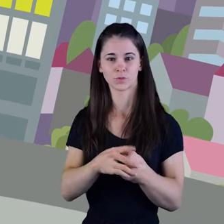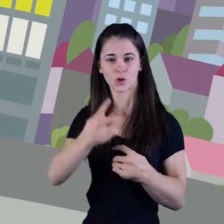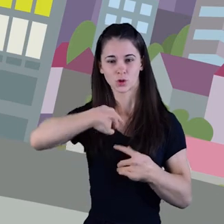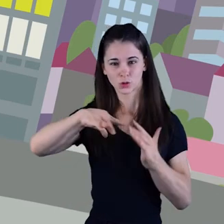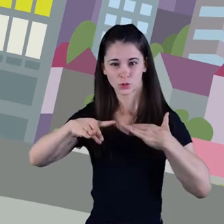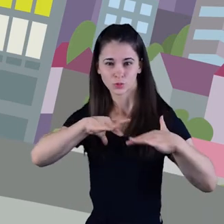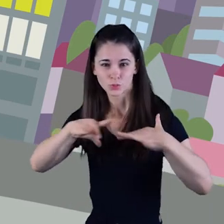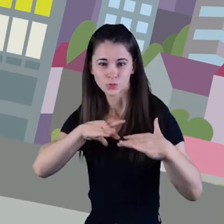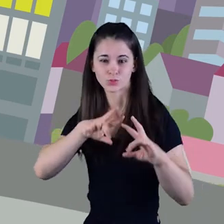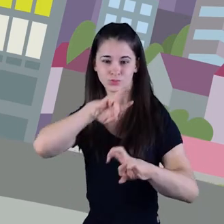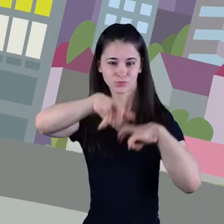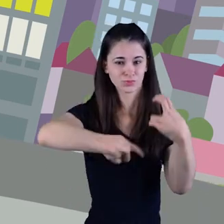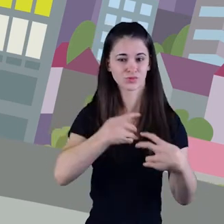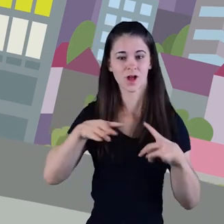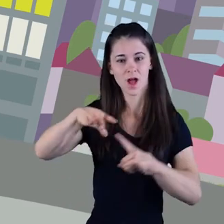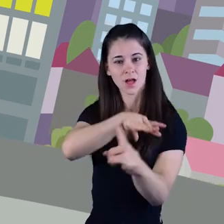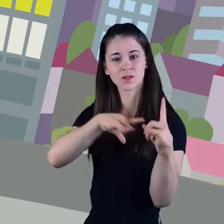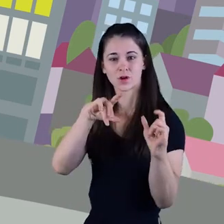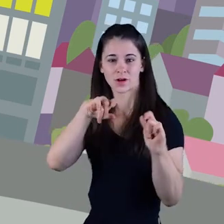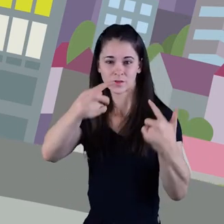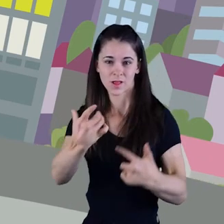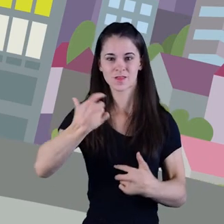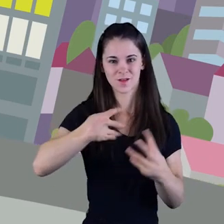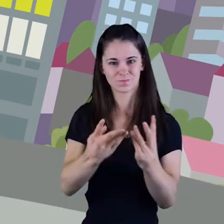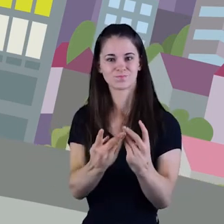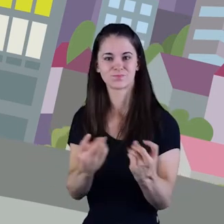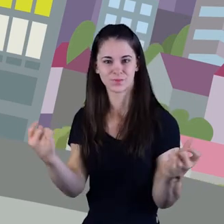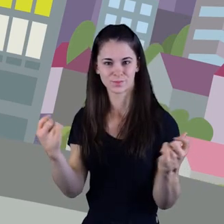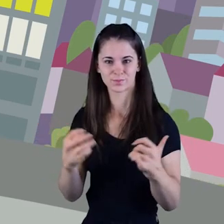Realitzem actuacions de recuperació d'entorns naturals degradats.